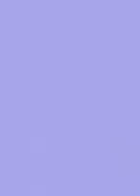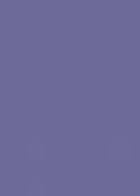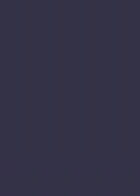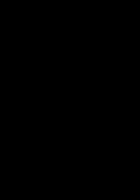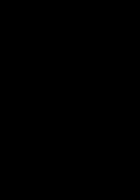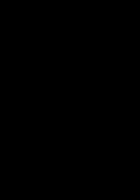Bye